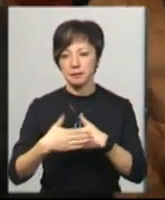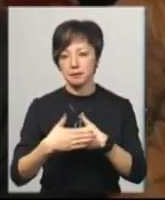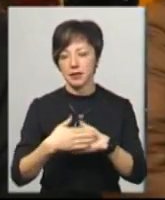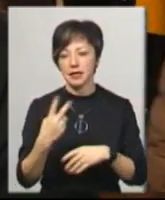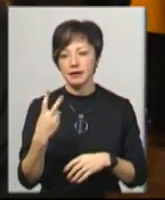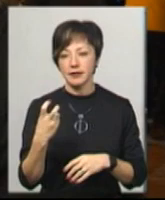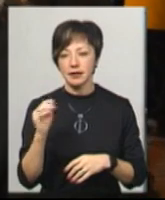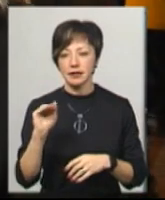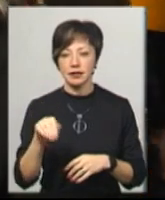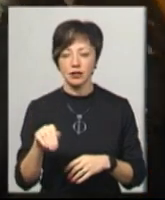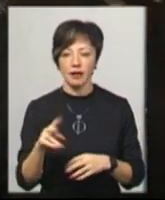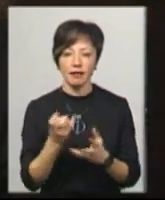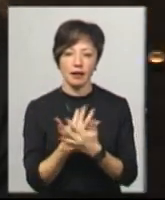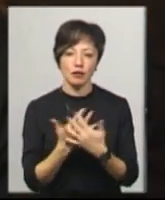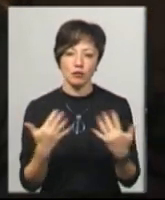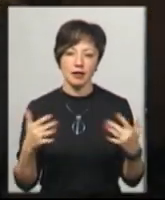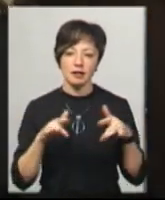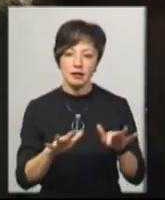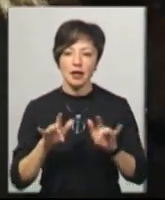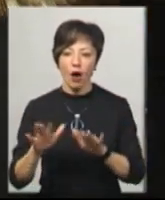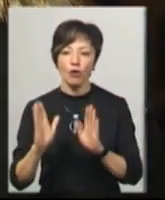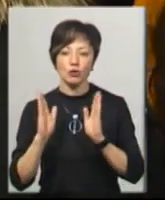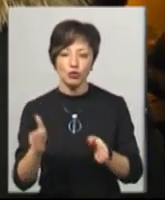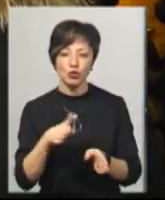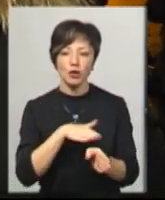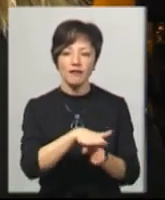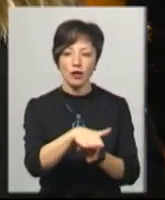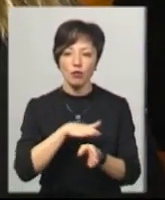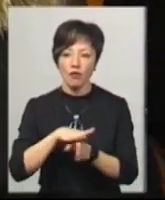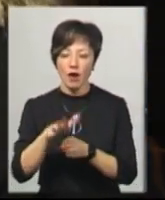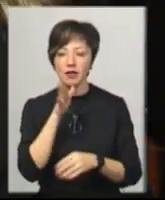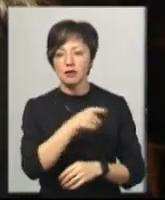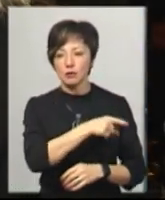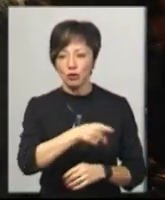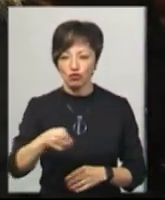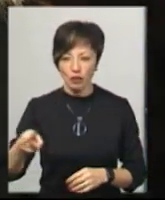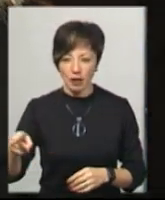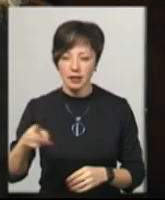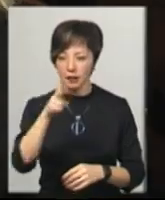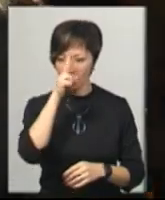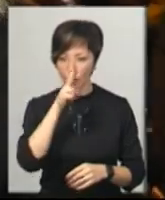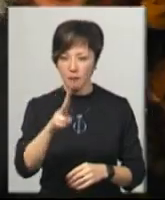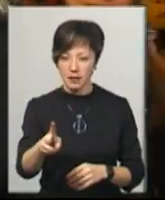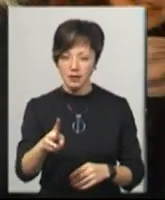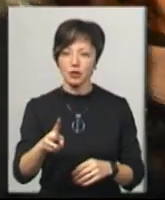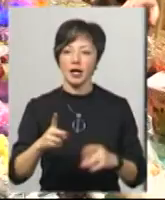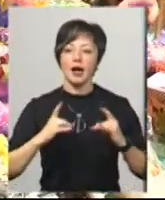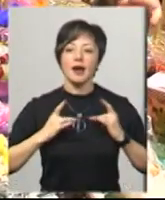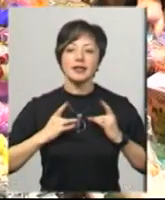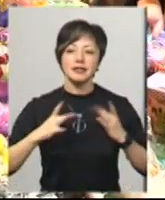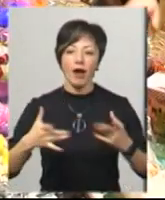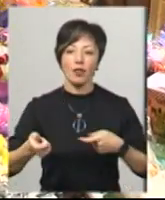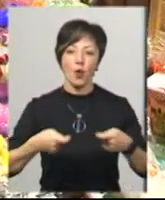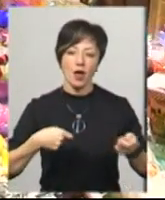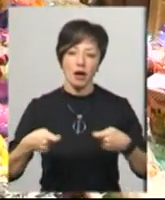200 тисяч на різноманітні заходи, які відбуватимуться під час двомісячного марафону різдвяного ярмарку.